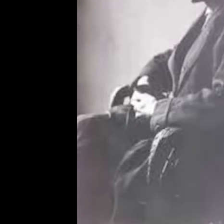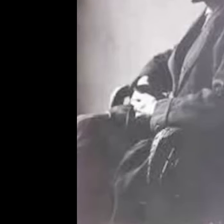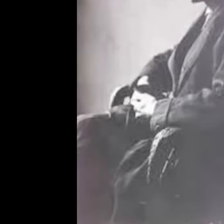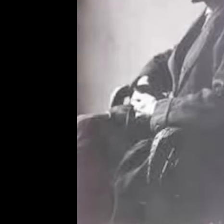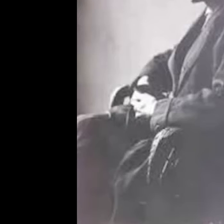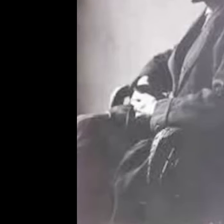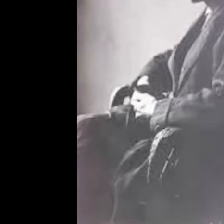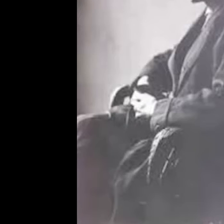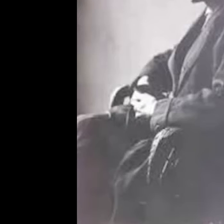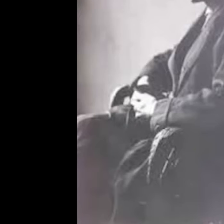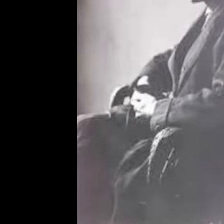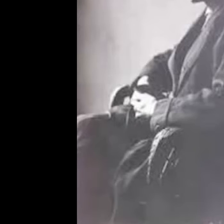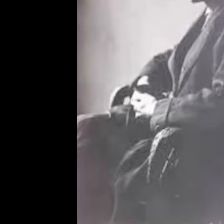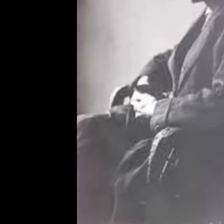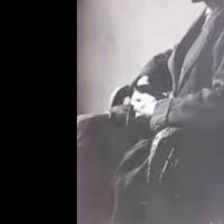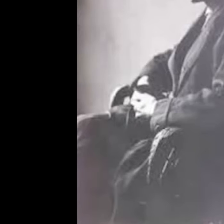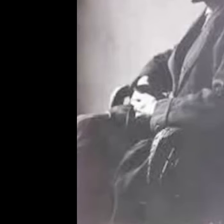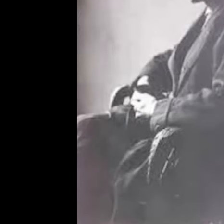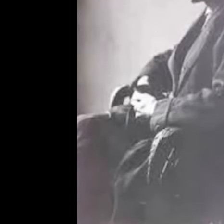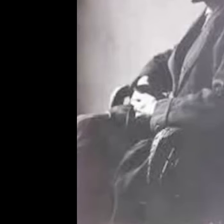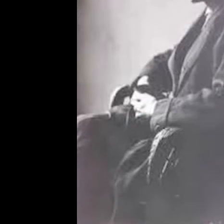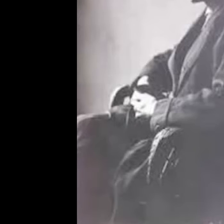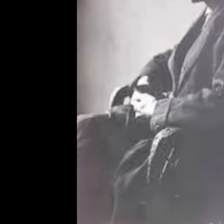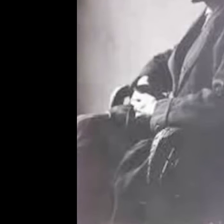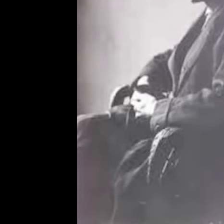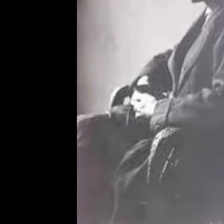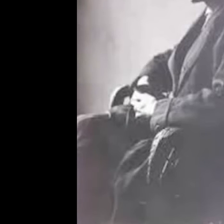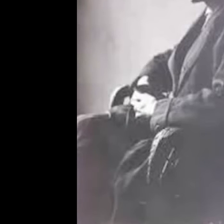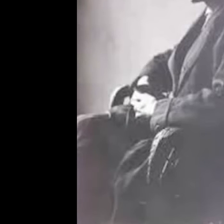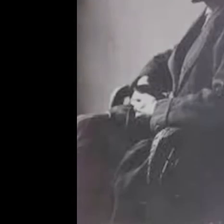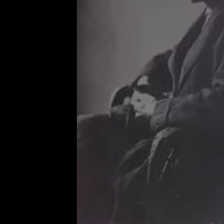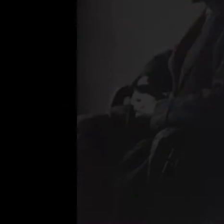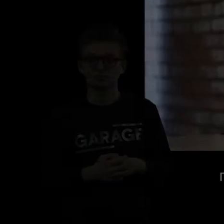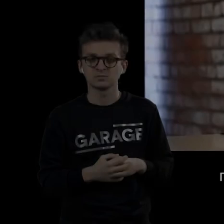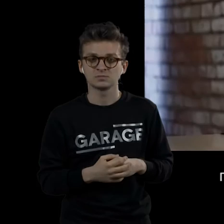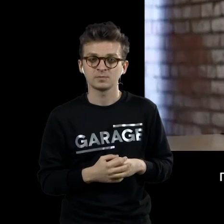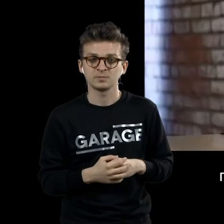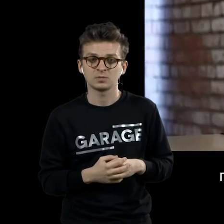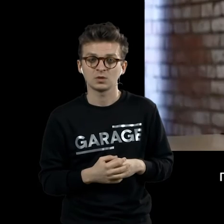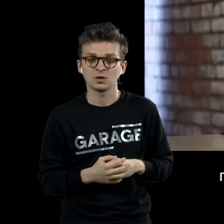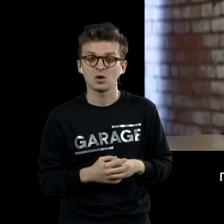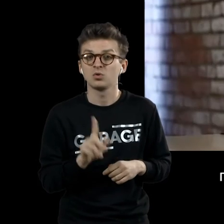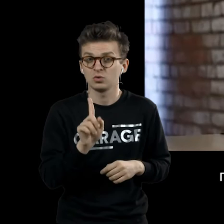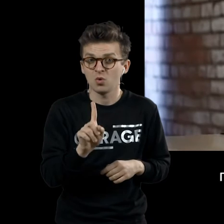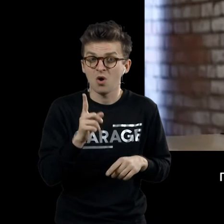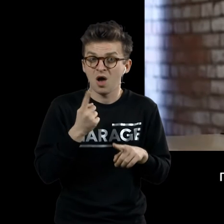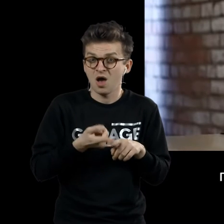фигуре, в нагрудном кармане пиджака – белый треугольник платка. При этом это фигуры